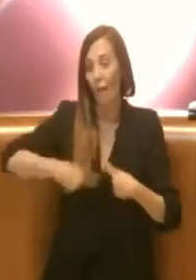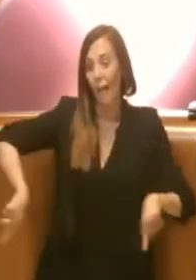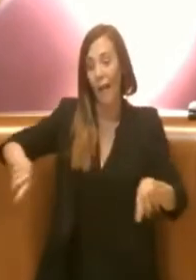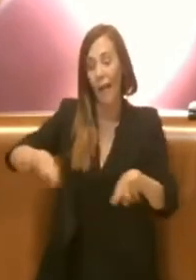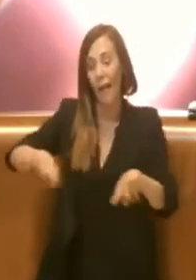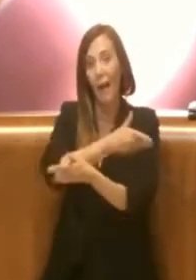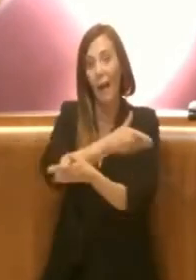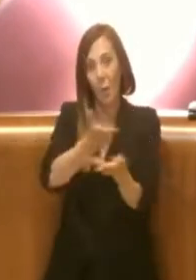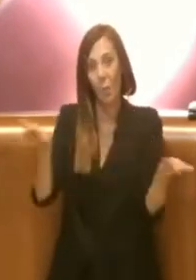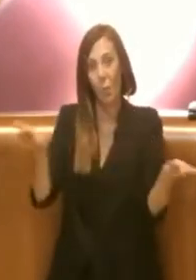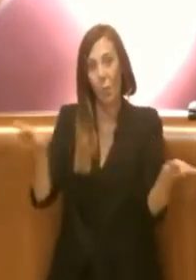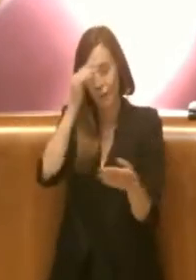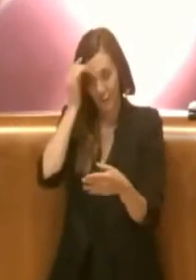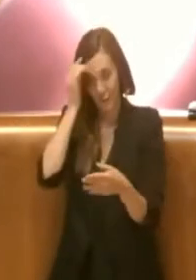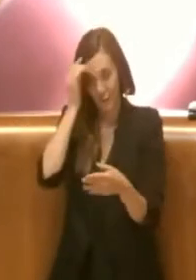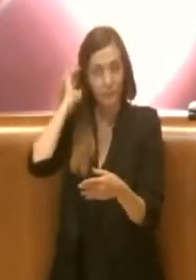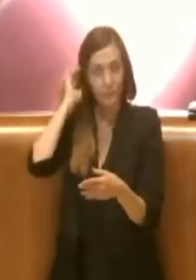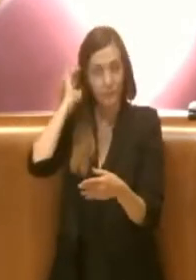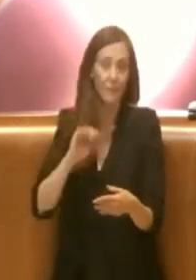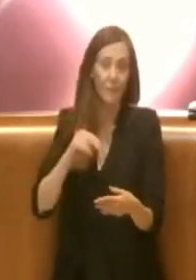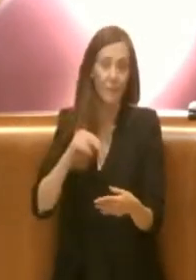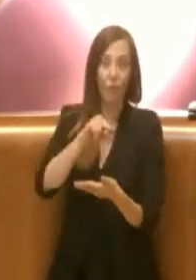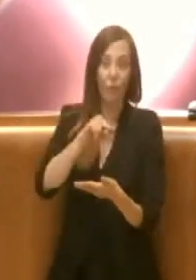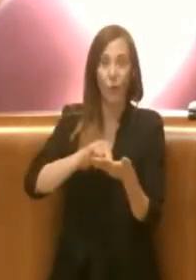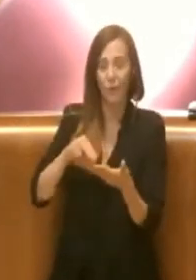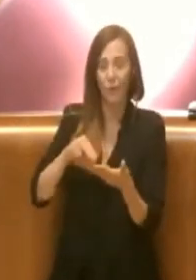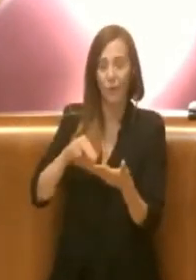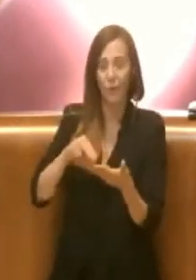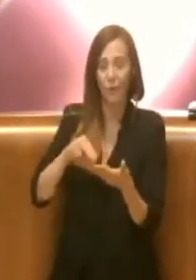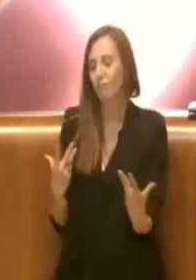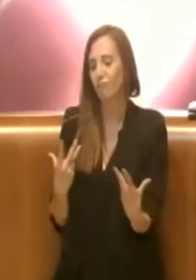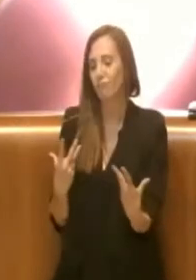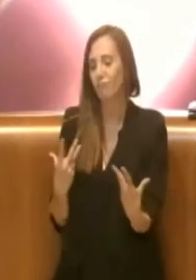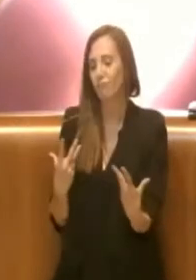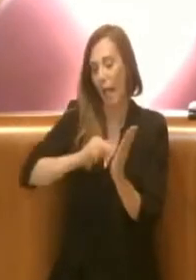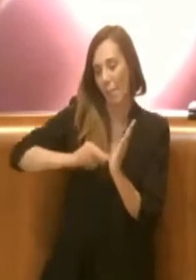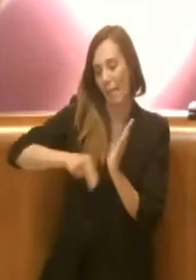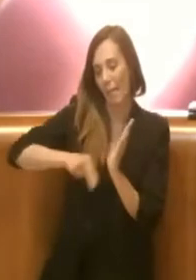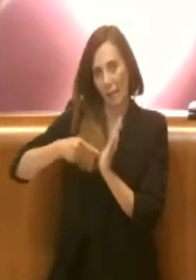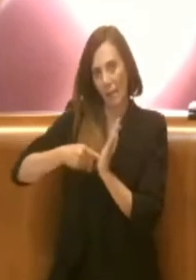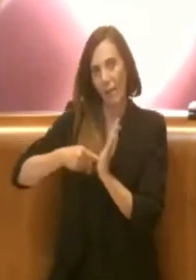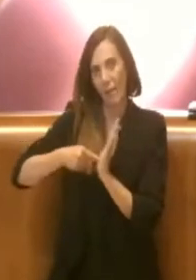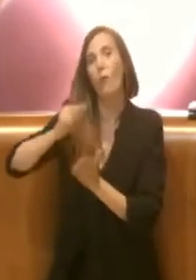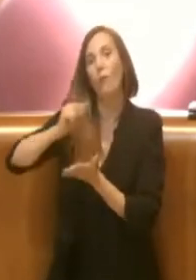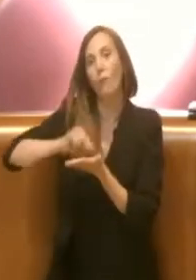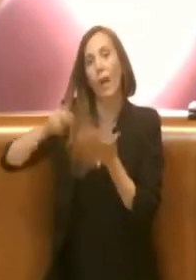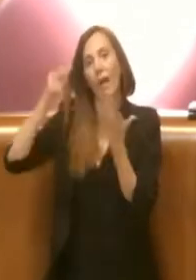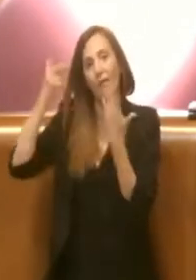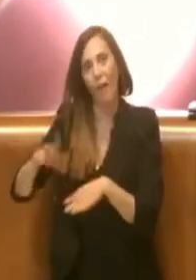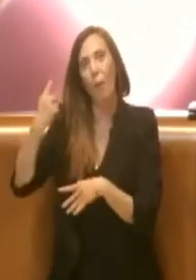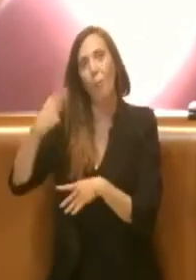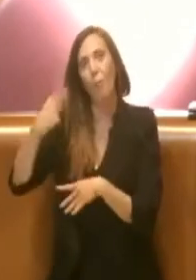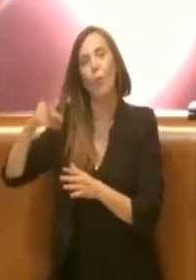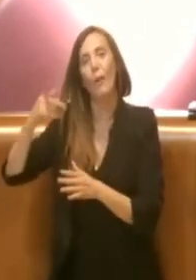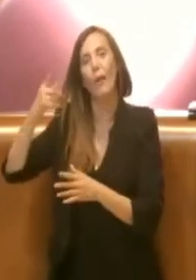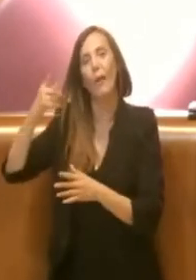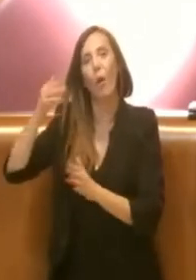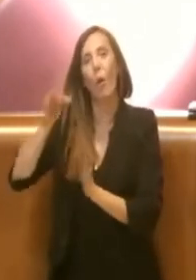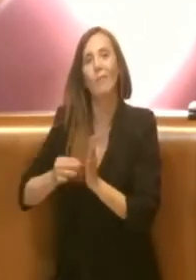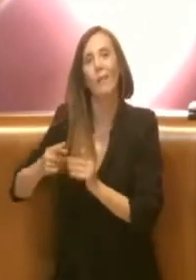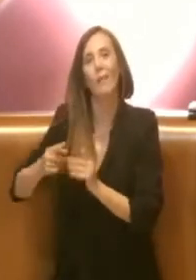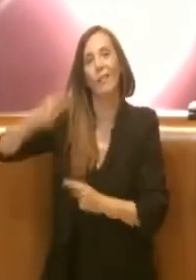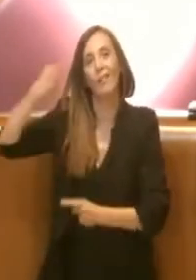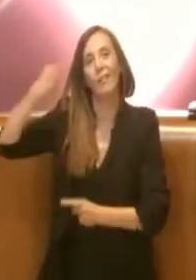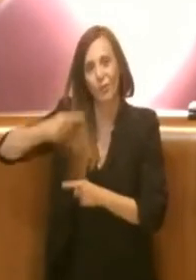sono stati votati insieme agli emendamenti anche degli ordini del giorno in maniera unanime, quindi da